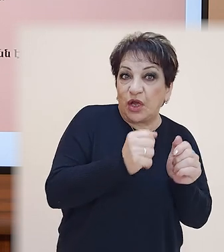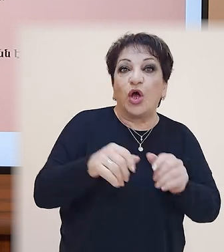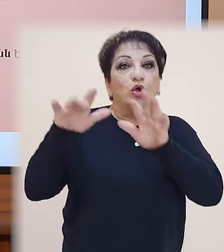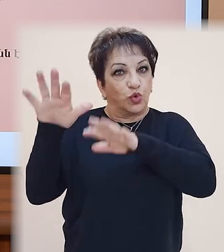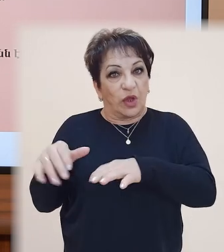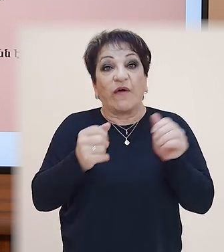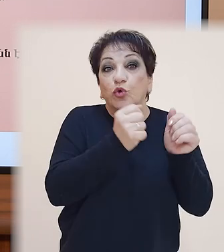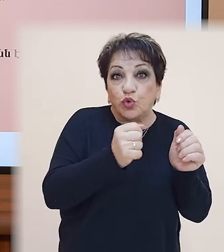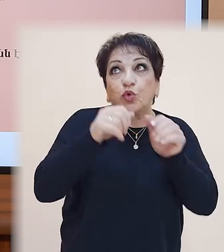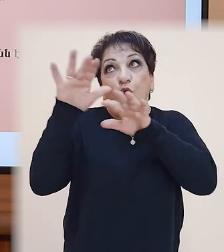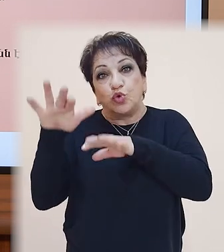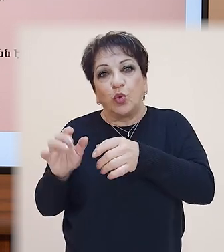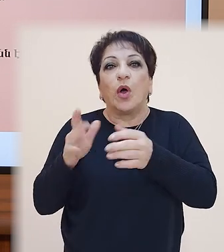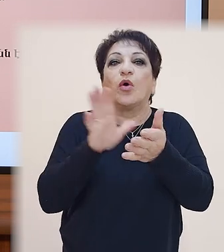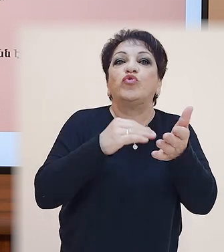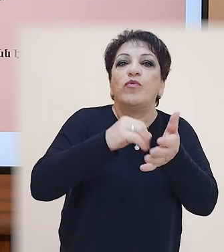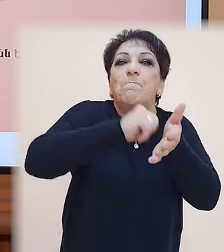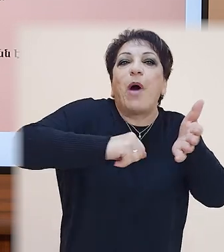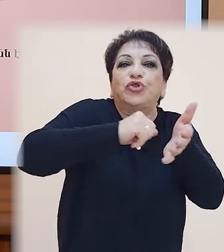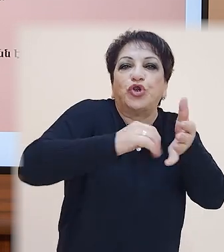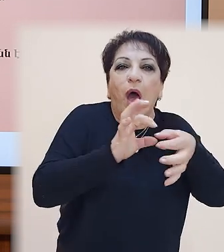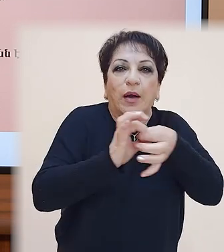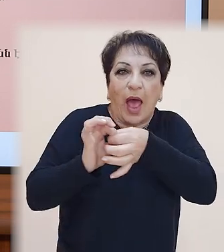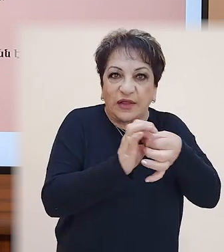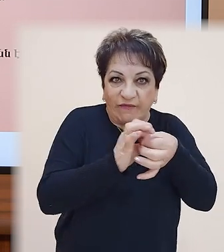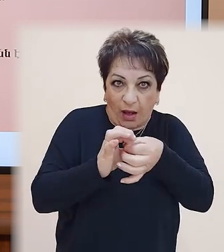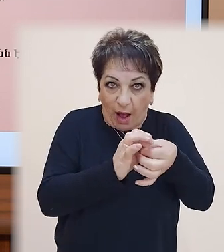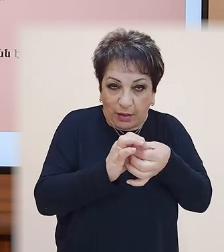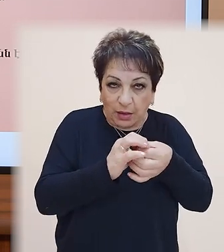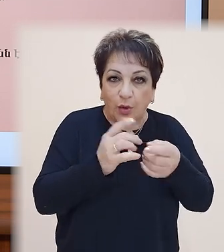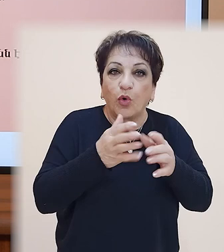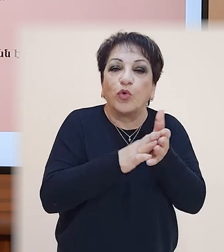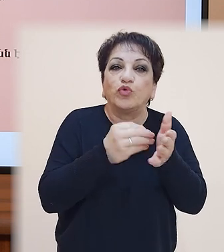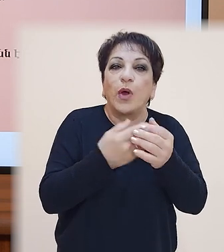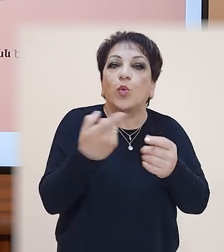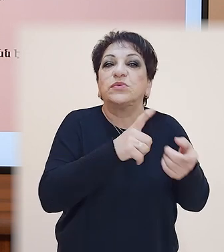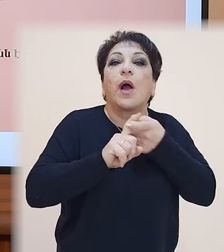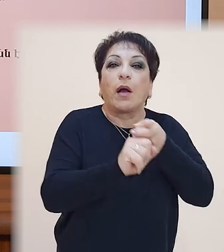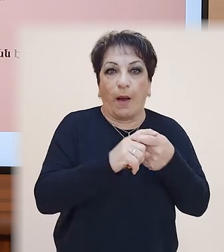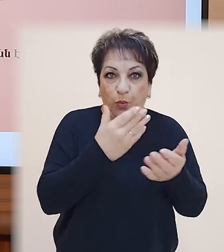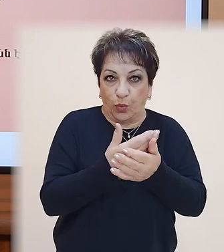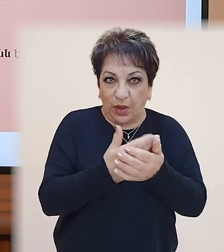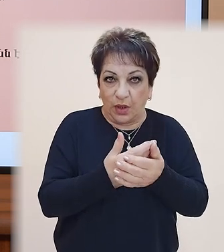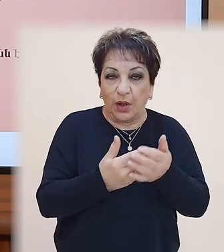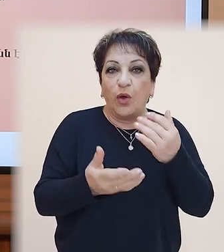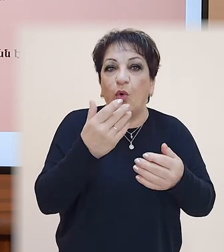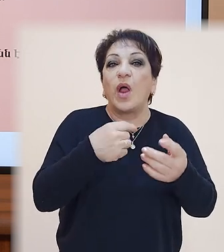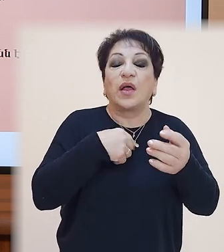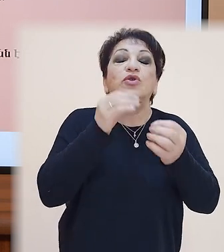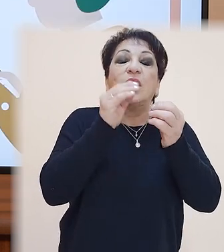իրար հետ այսպես պատճառ այտևանքային կապի մեջ են։ Արդեն հոգնել էի այդ ամենից տարին էր շառունակ նույն բաննեի